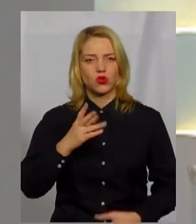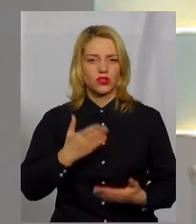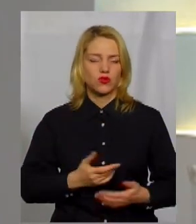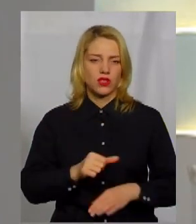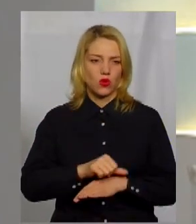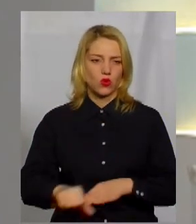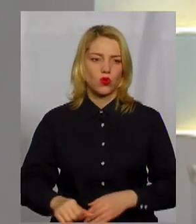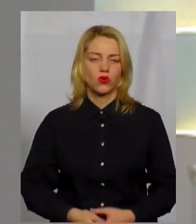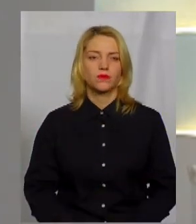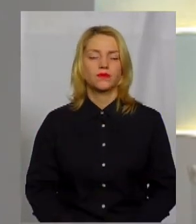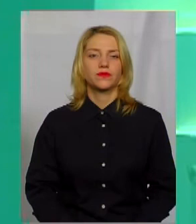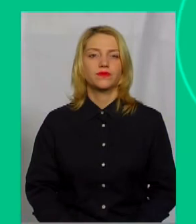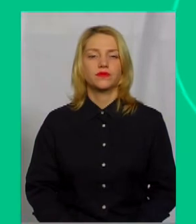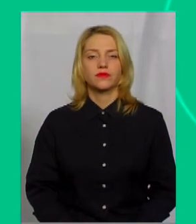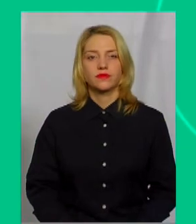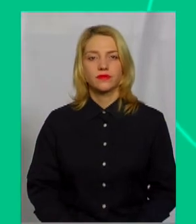за кордоном.